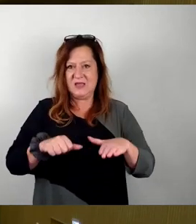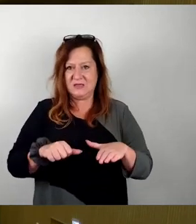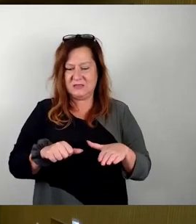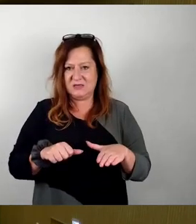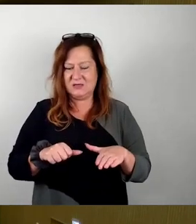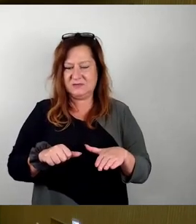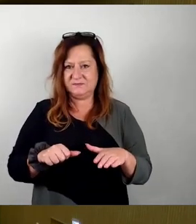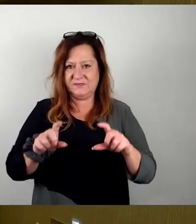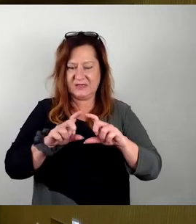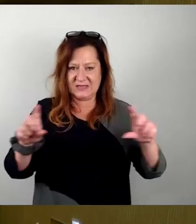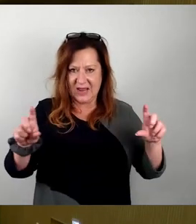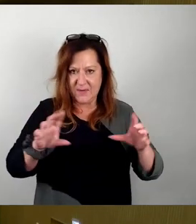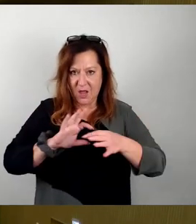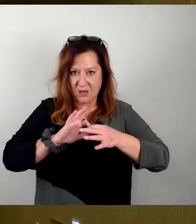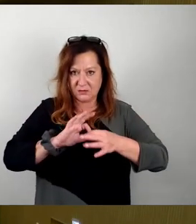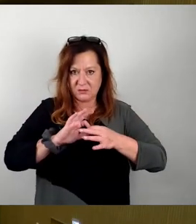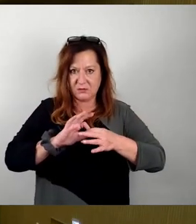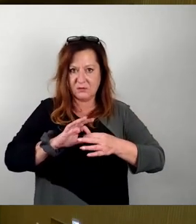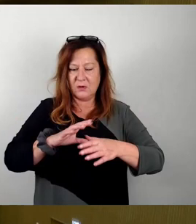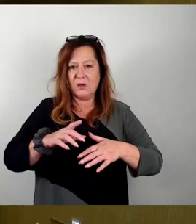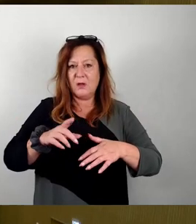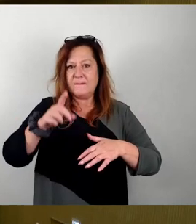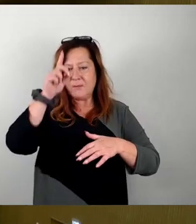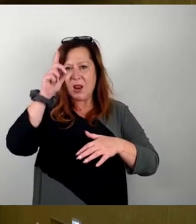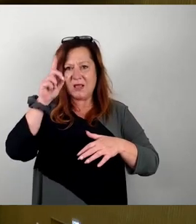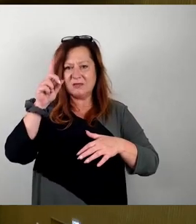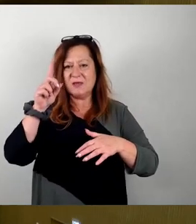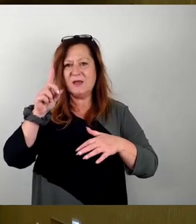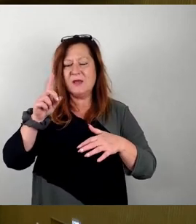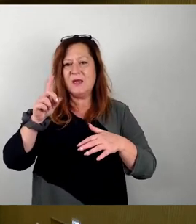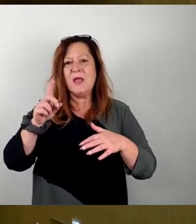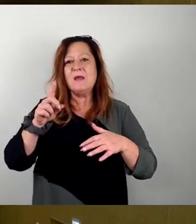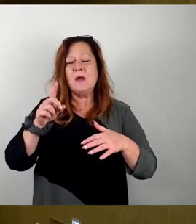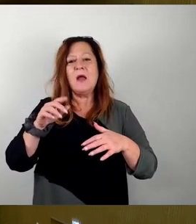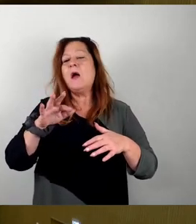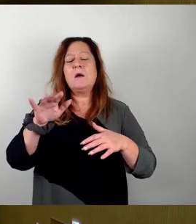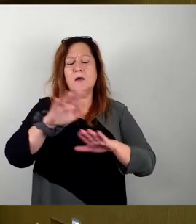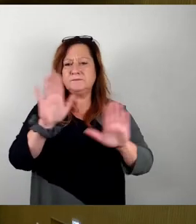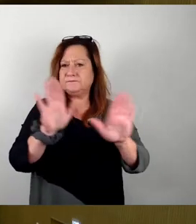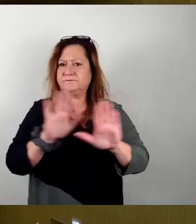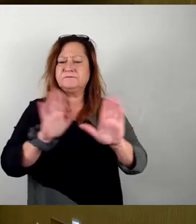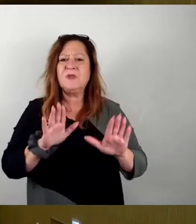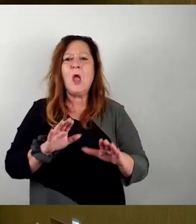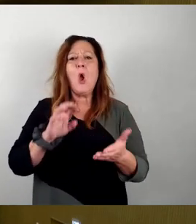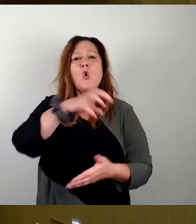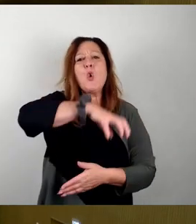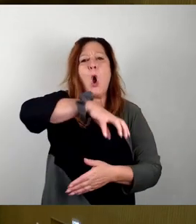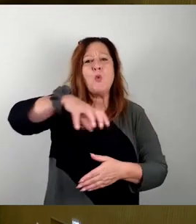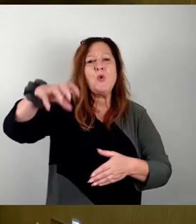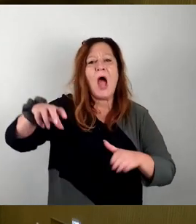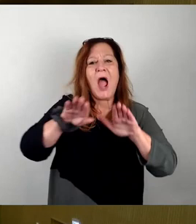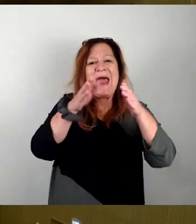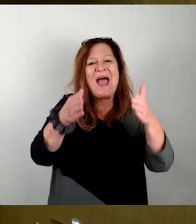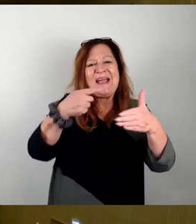um die Potenzialanalyse der zähliger kommunalen Garagengrundstücke und die dazugehörige E